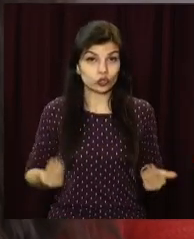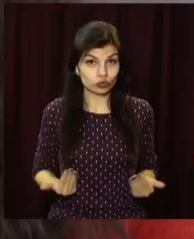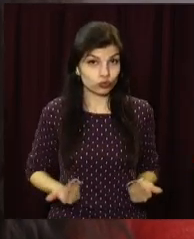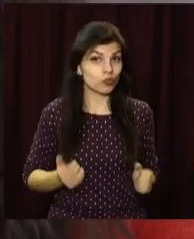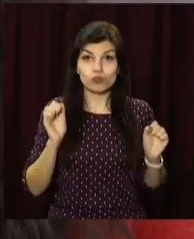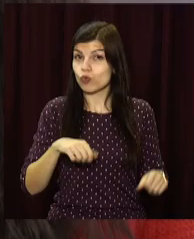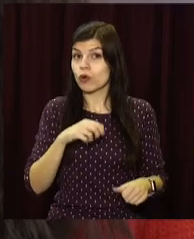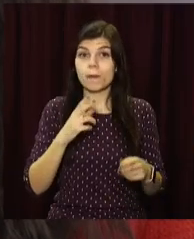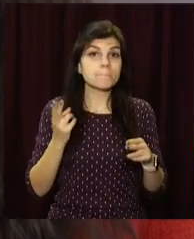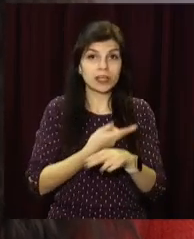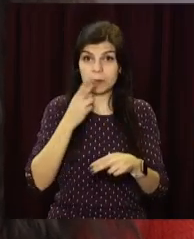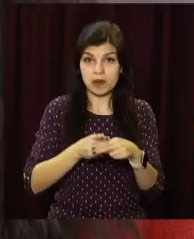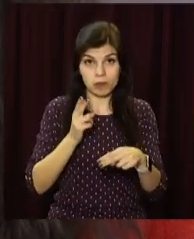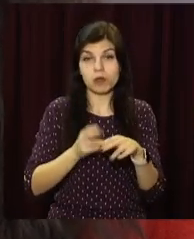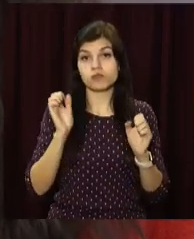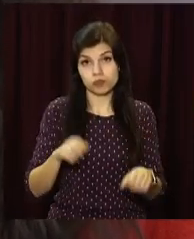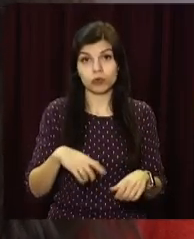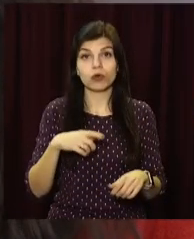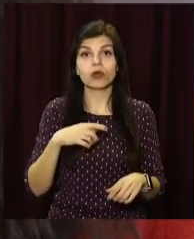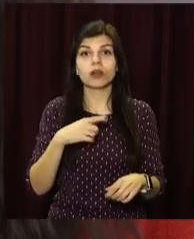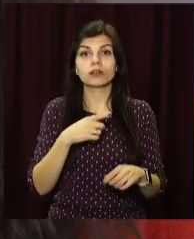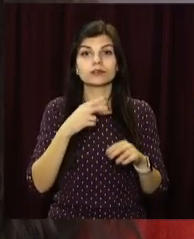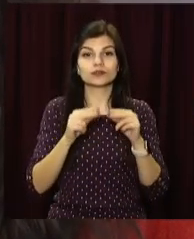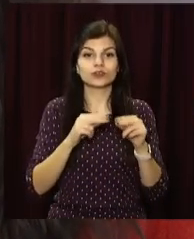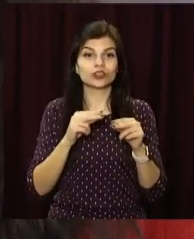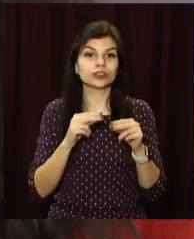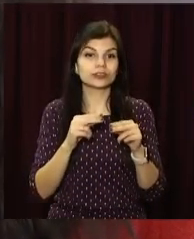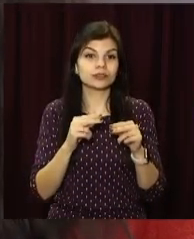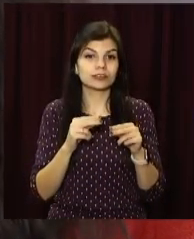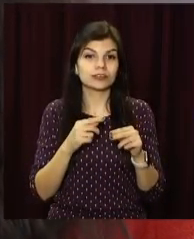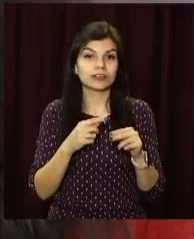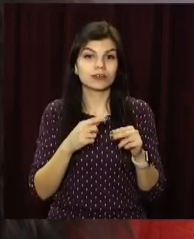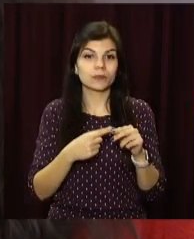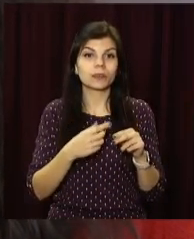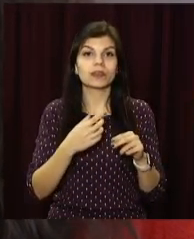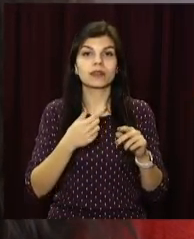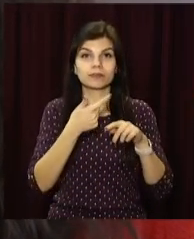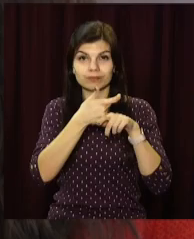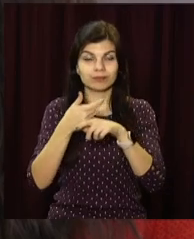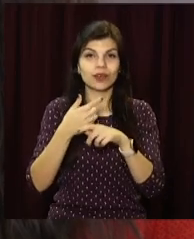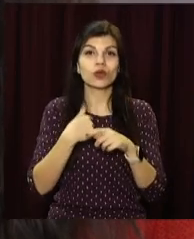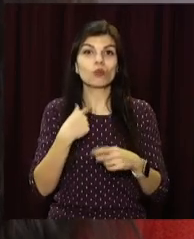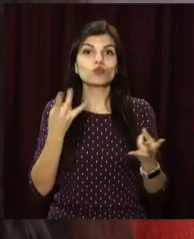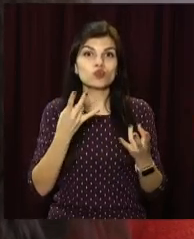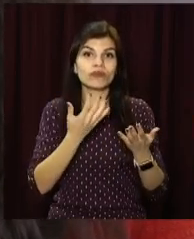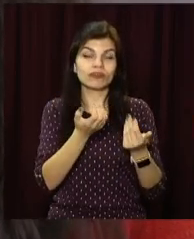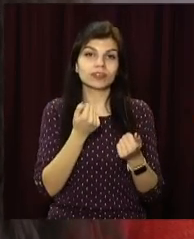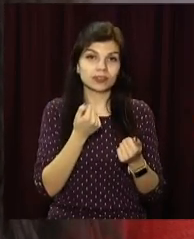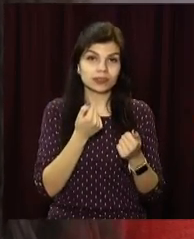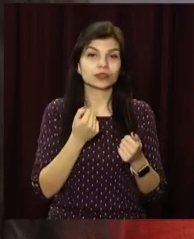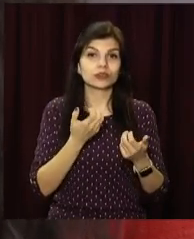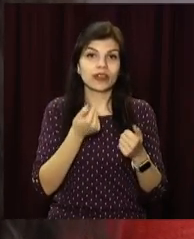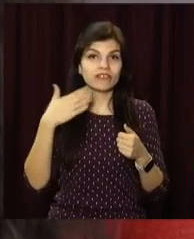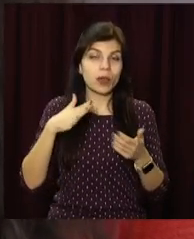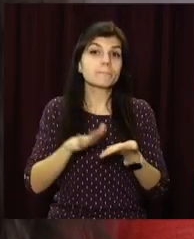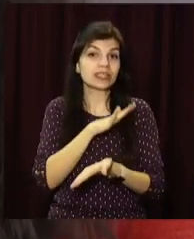міста може безперешкодно, пройшовши процедуру, надання запиту на отримання інформації, подати запит, а отримати